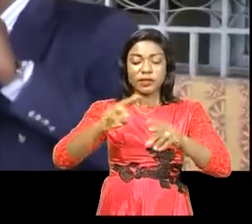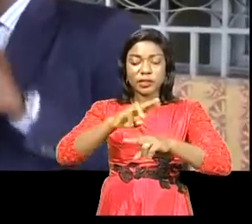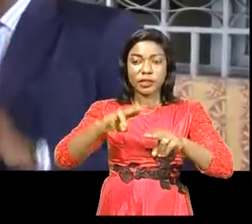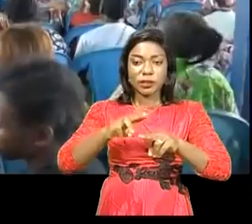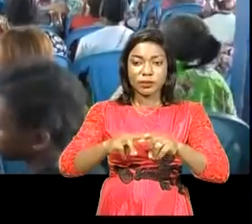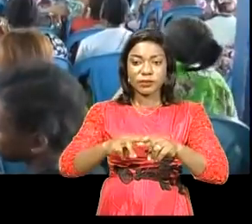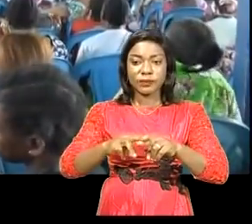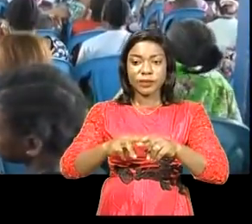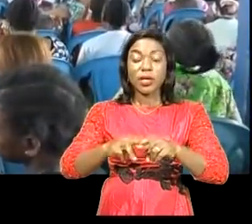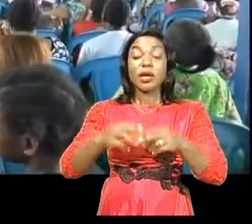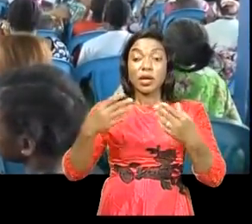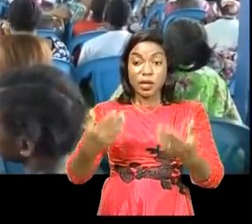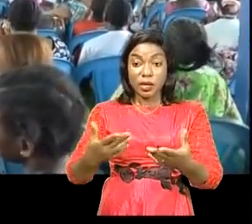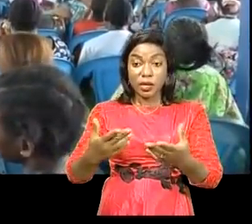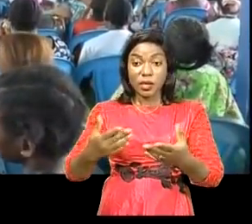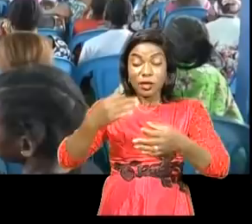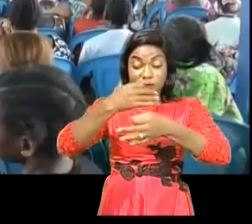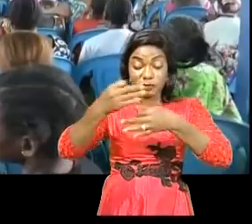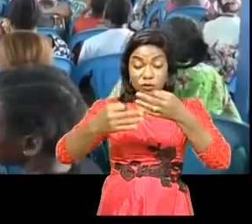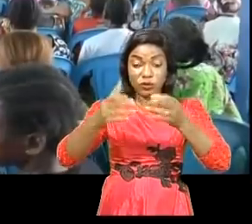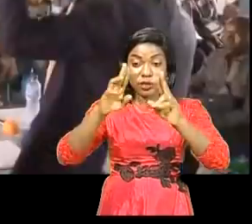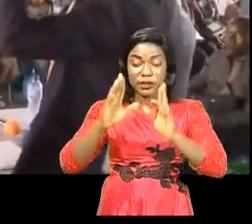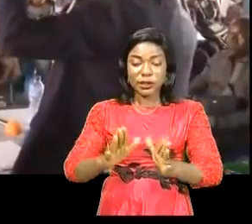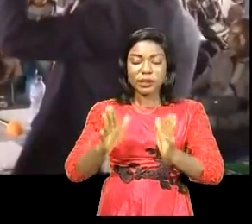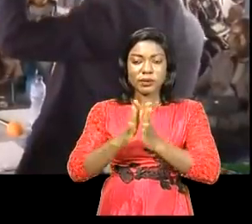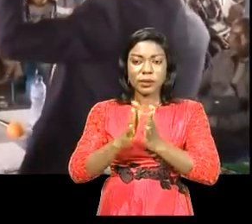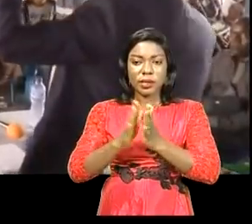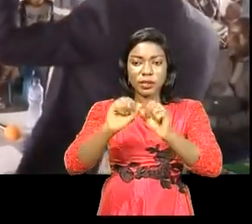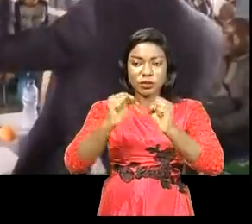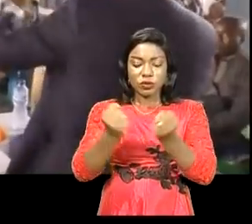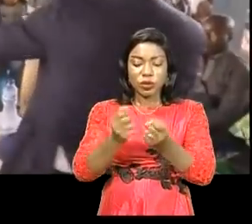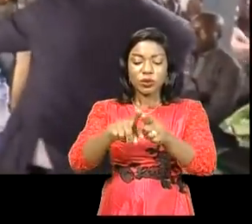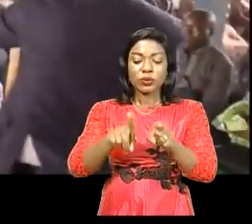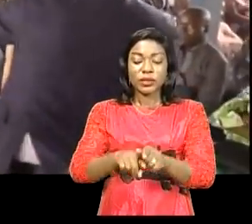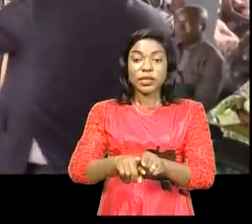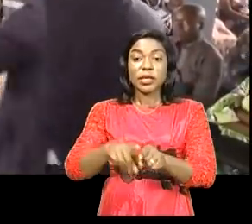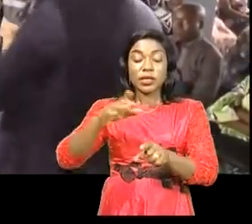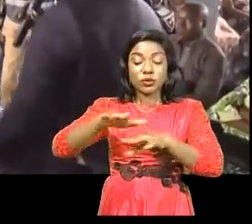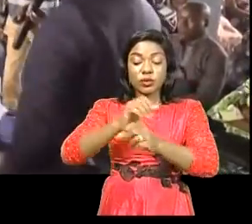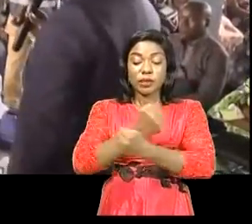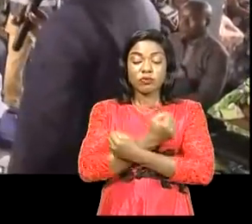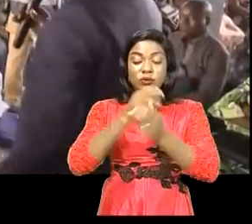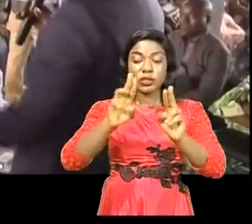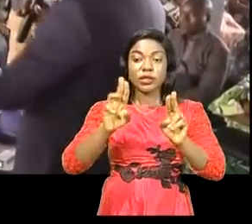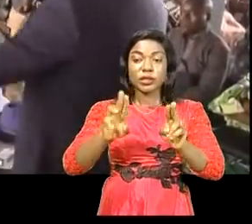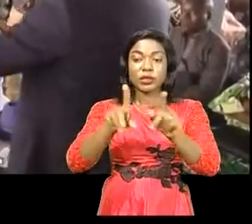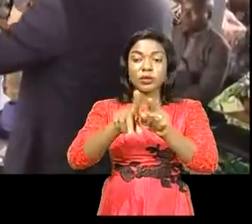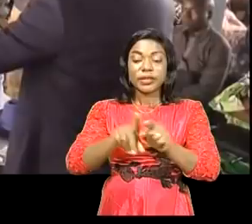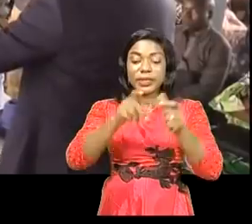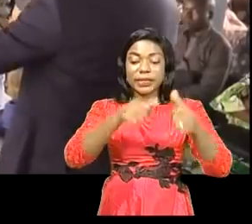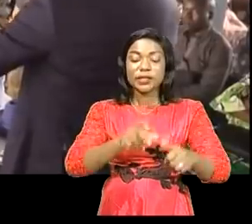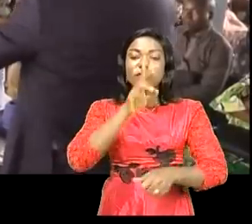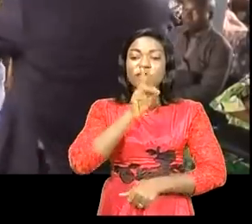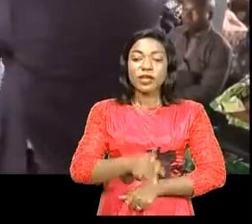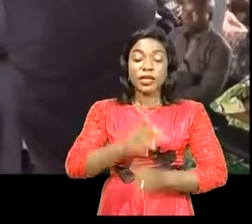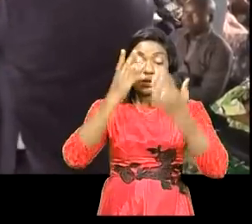Les visionnaires de la fondation chrétienne d'intercession et de social axés sur l'amour de Jésus, ils restent convaincus